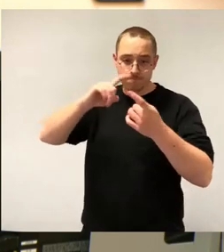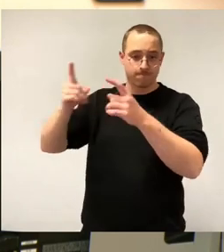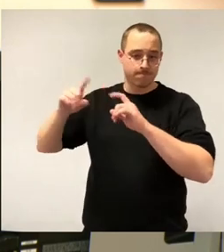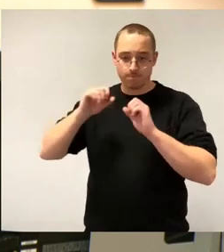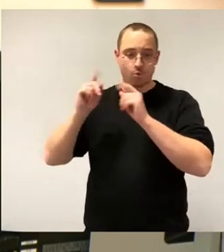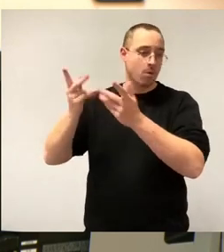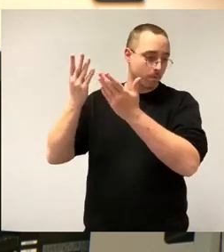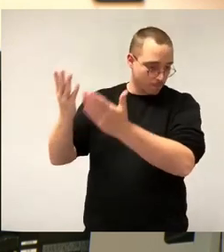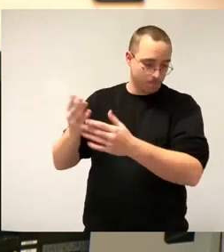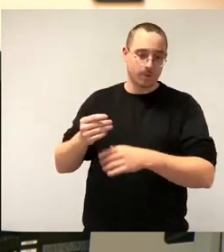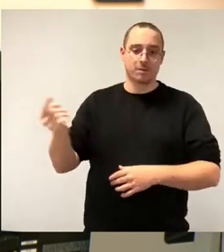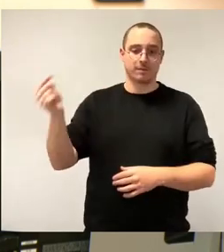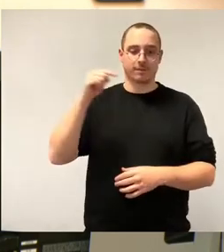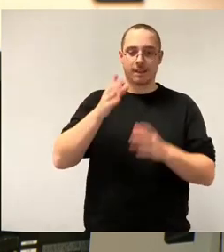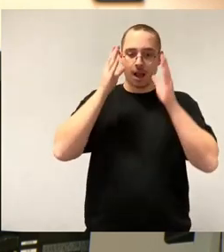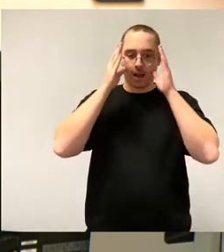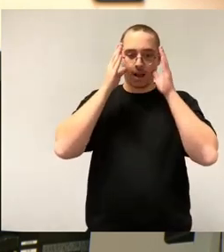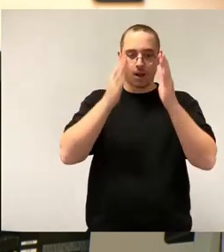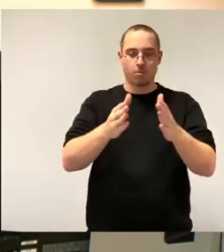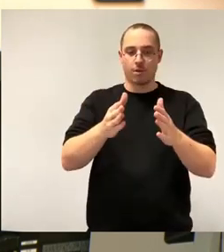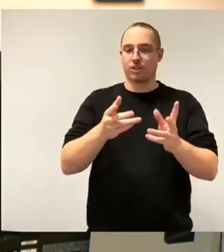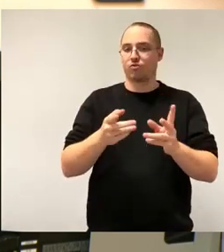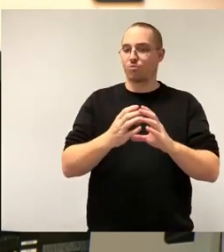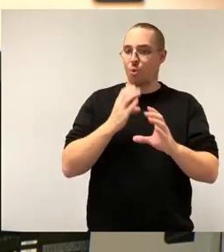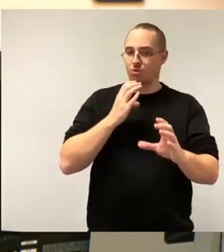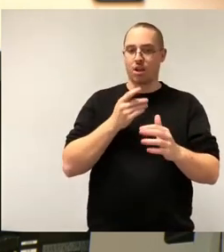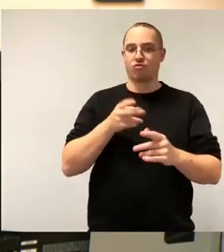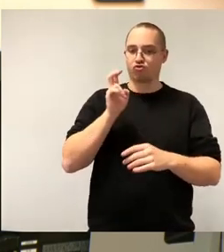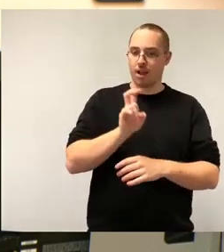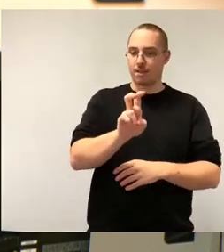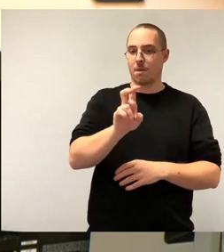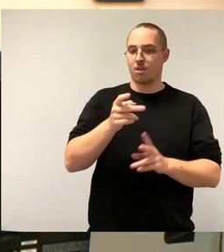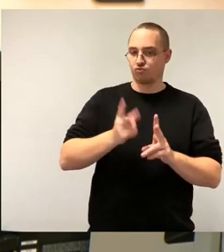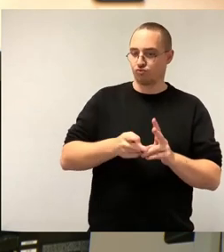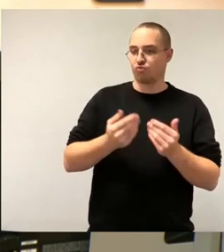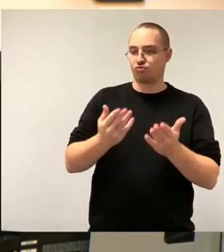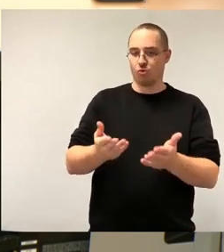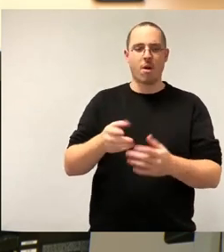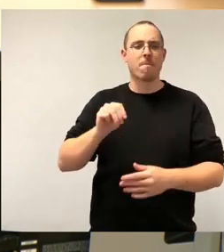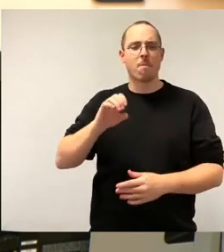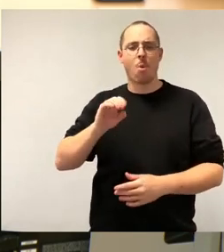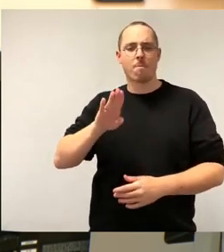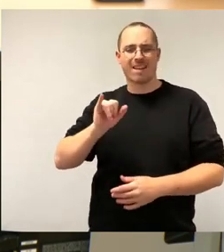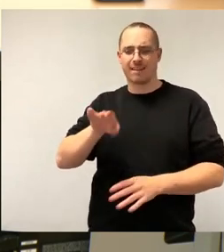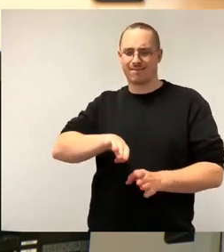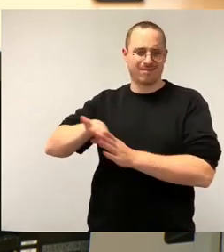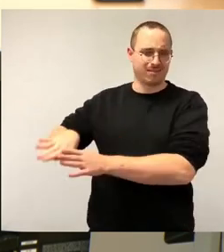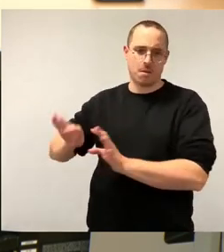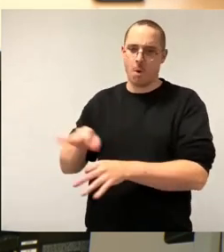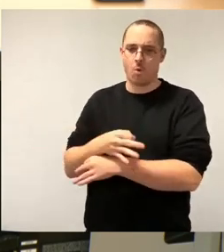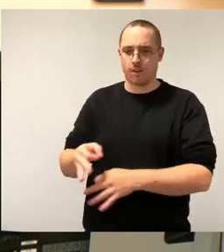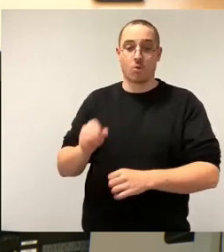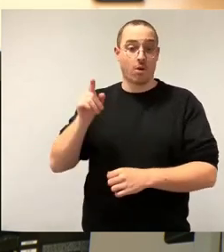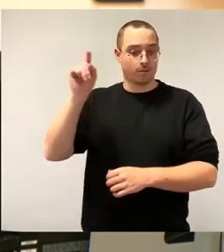gelegt ist und Dinge wie die Mobilpunkte raus sind aus dem Sortiment und den Kostenblöcken, erst dann sind wir bereit, auch über die notwendigen Zuschüsse zu diskutieren.